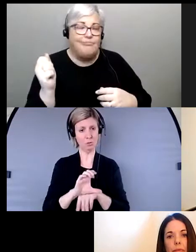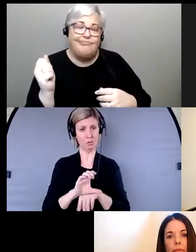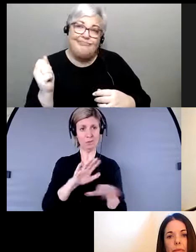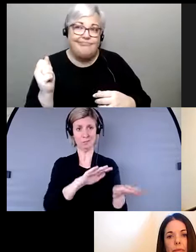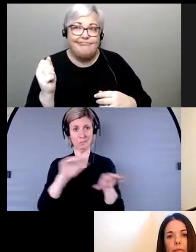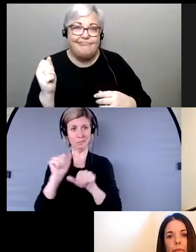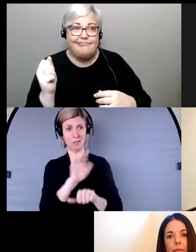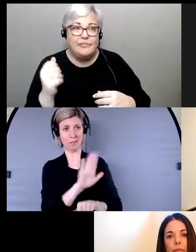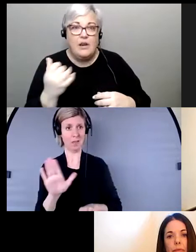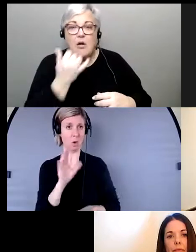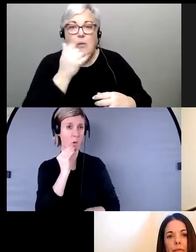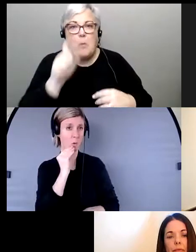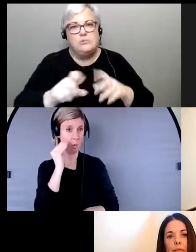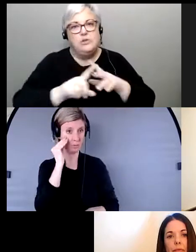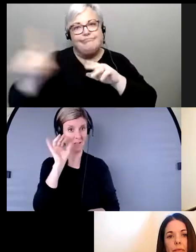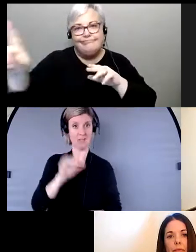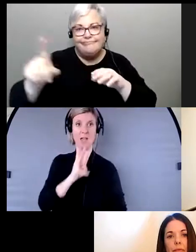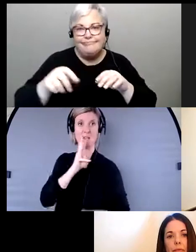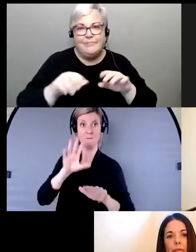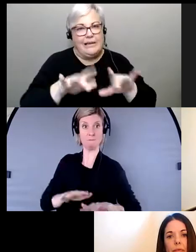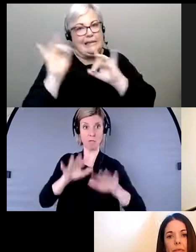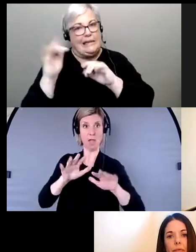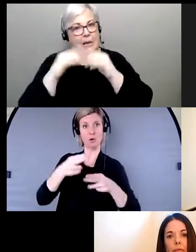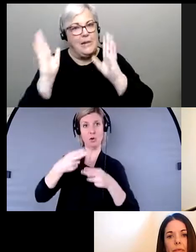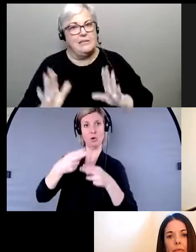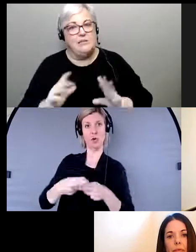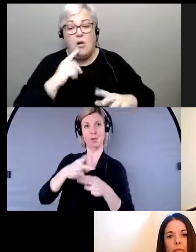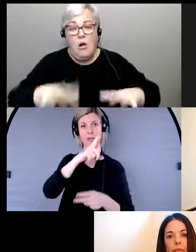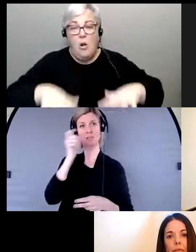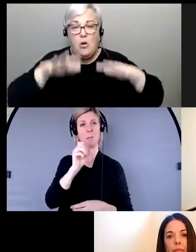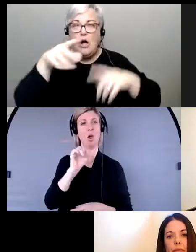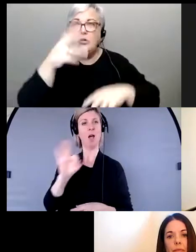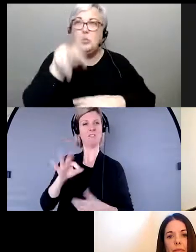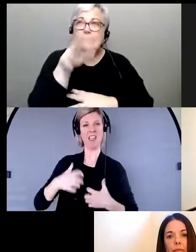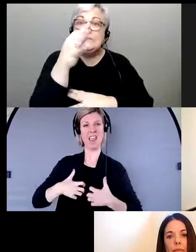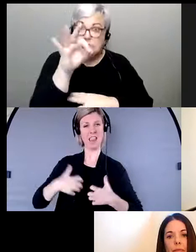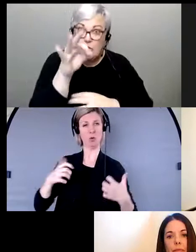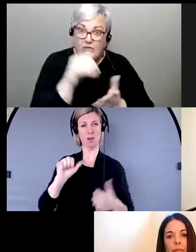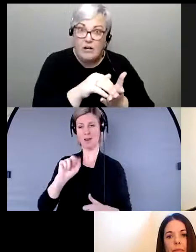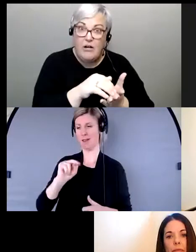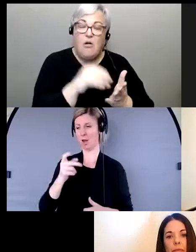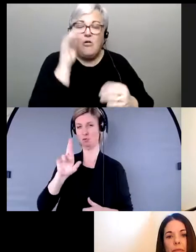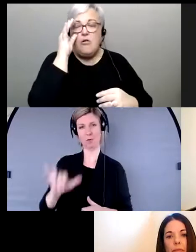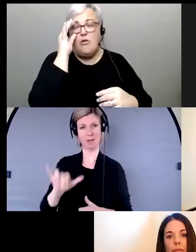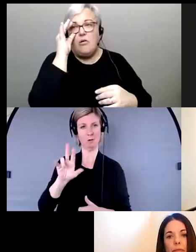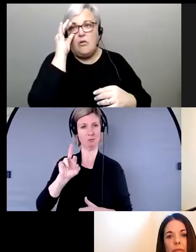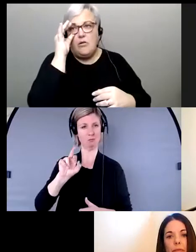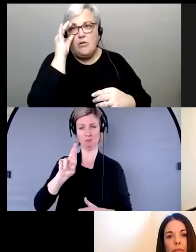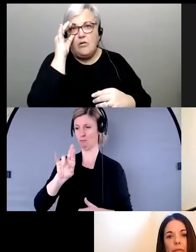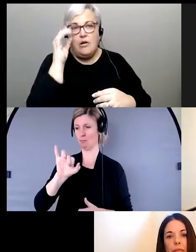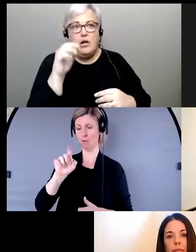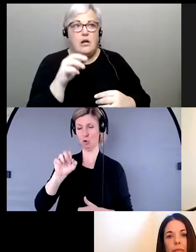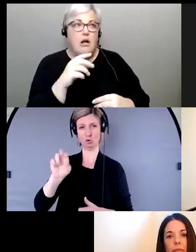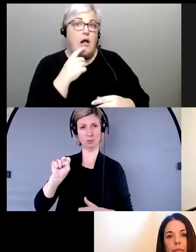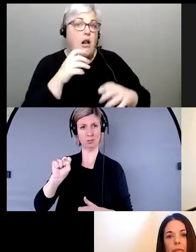ont été forcés d'évacuer la maison. L'inondation en 2019 a représenté une